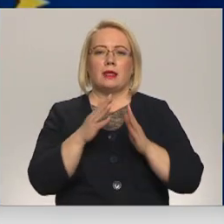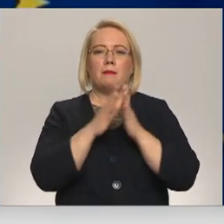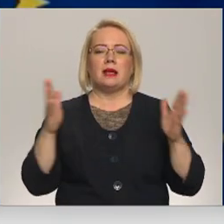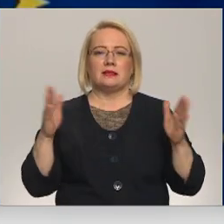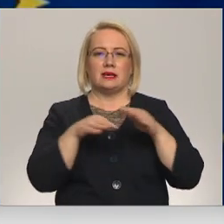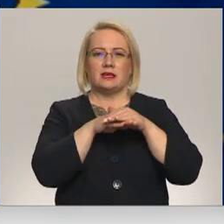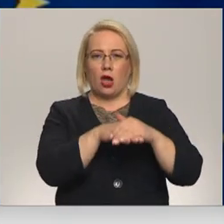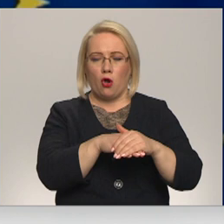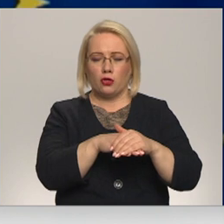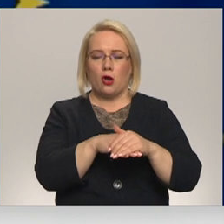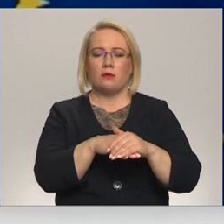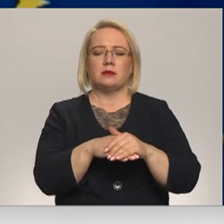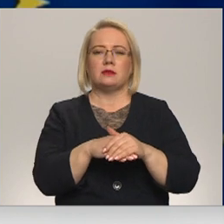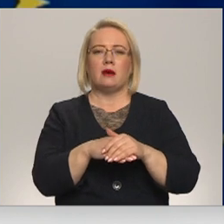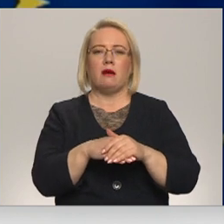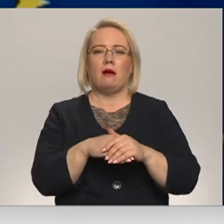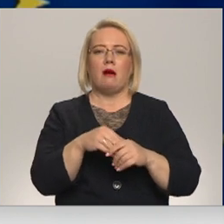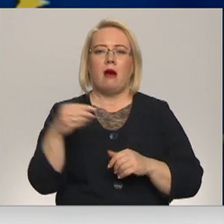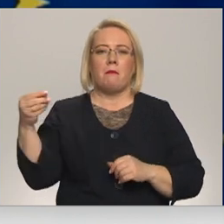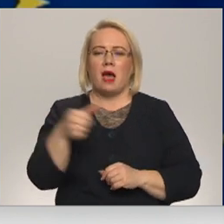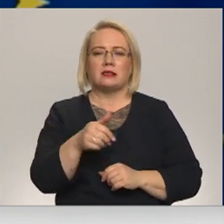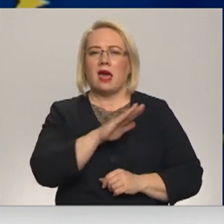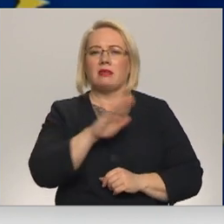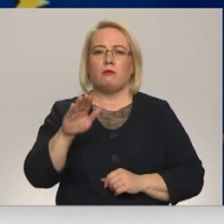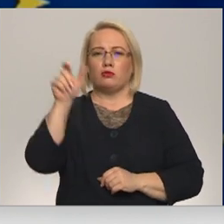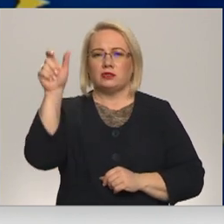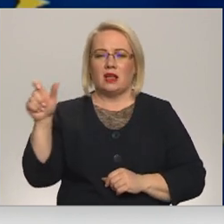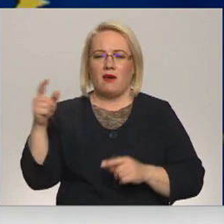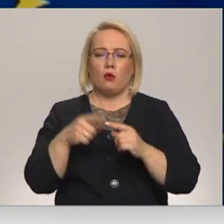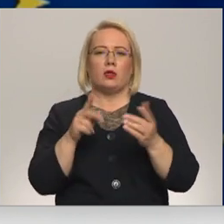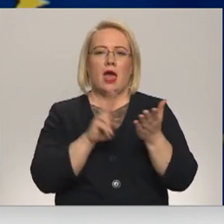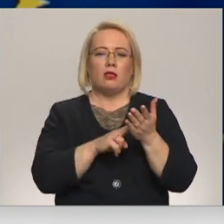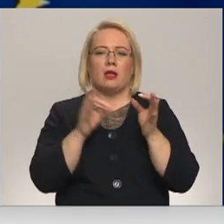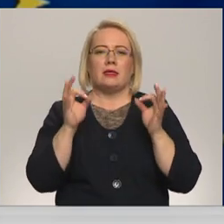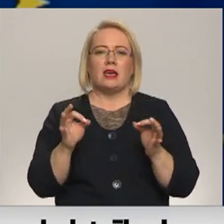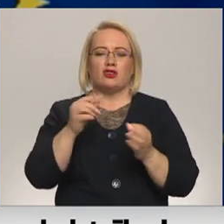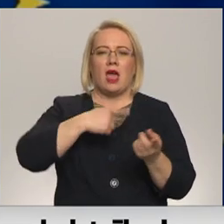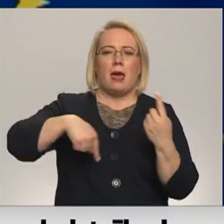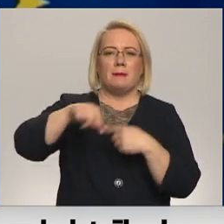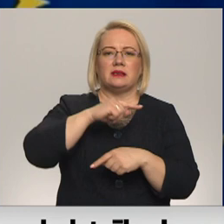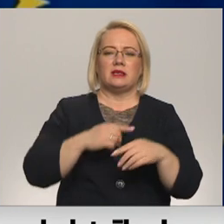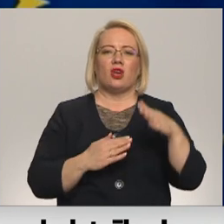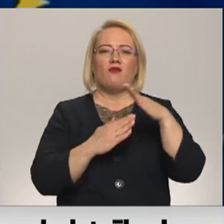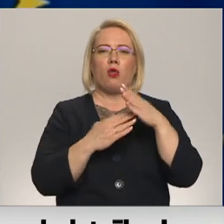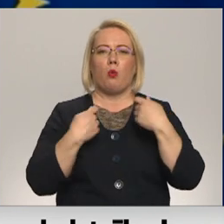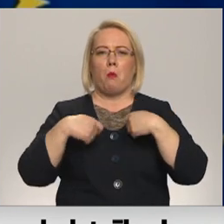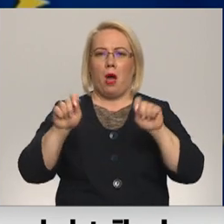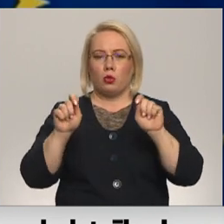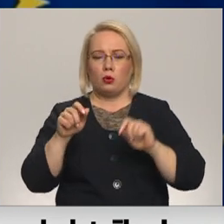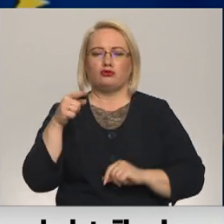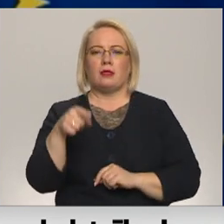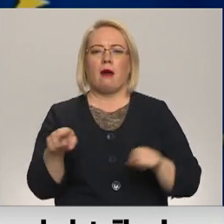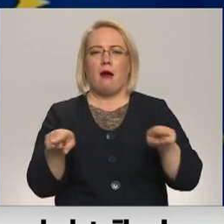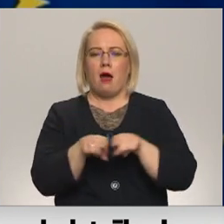nebūs šoreiz nodokļu maksātājs un nodokļi, bet emisiju kvotu pārdošana. Tātad tas arī ir vēl